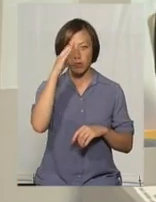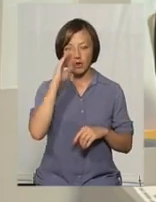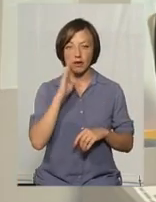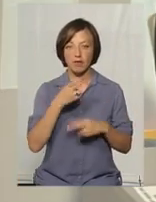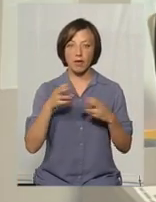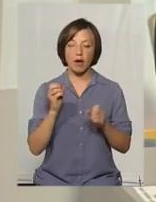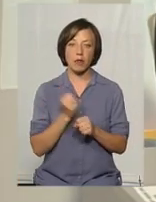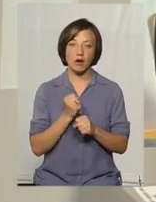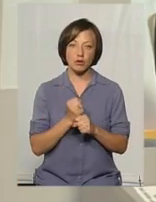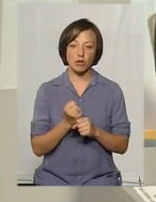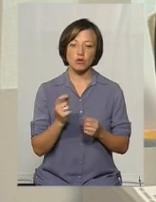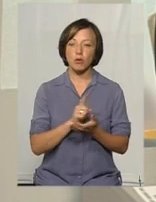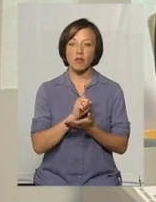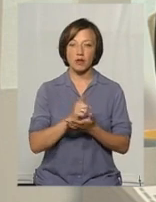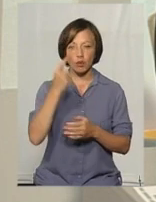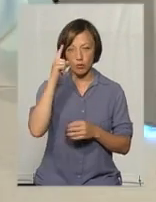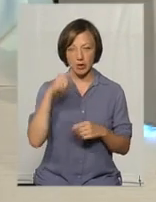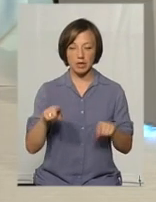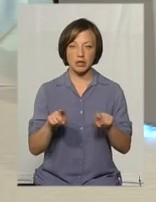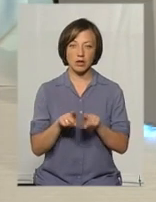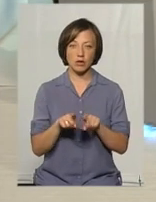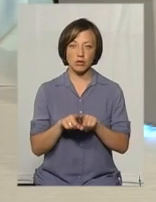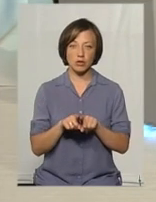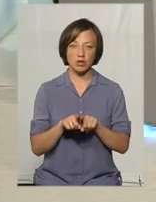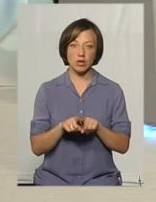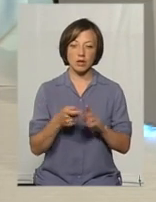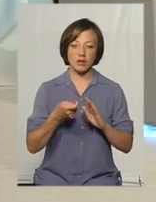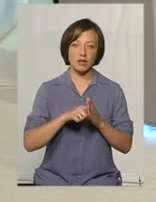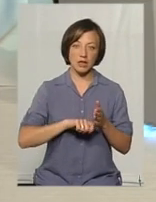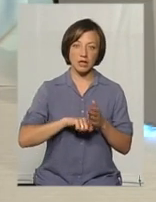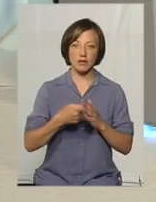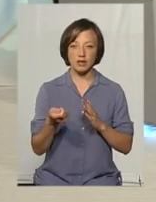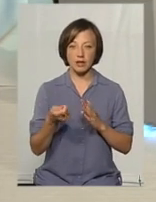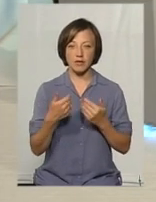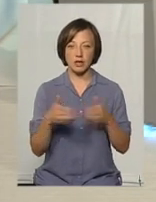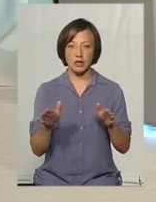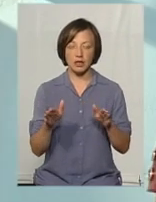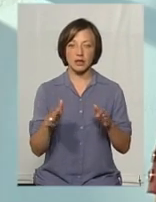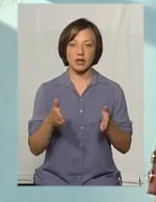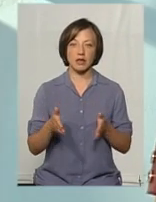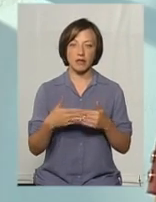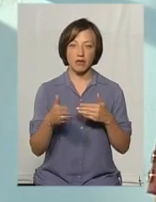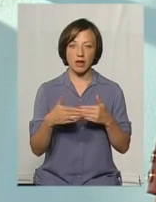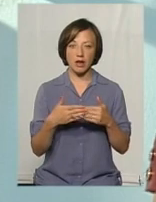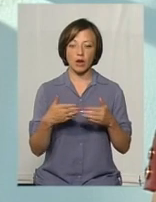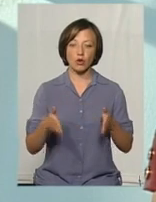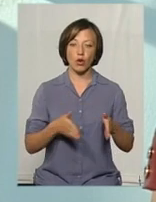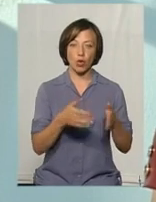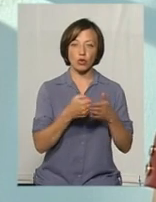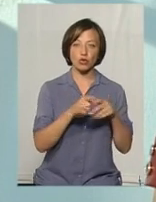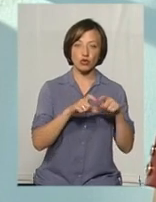працюють. Що повинна вміти, це також замкнути, відімкнути двері, це дорога до школи і додому,